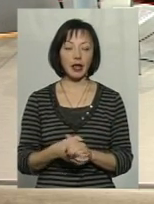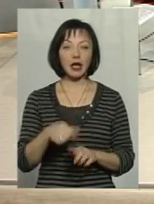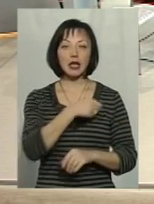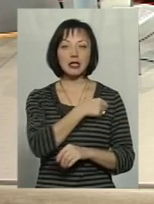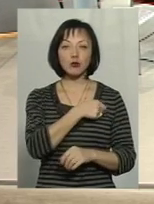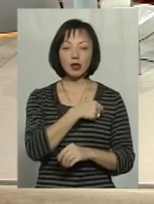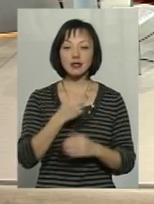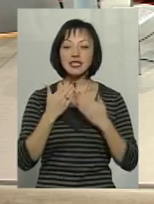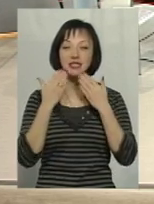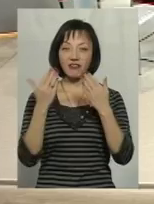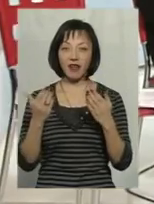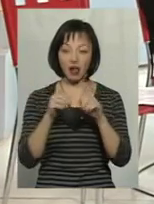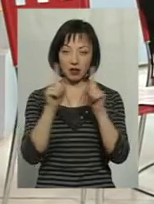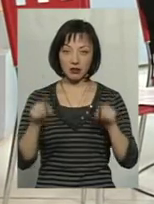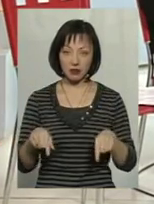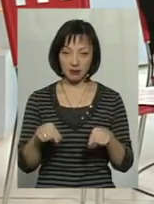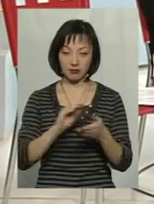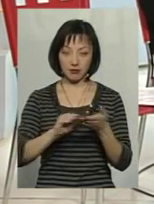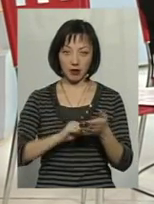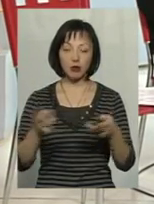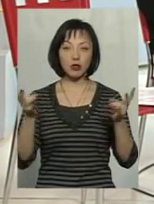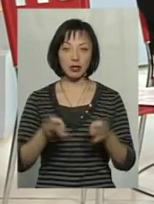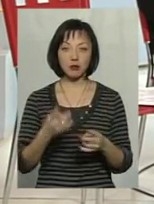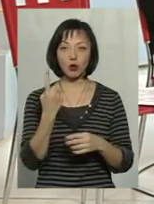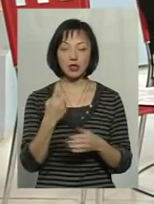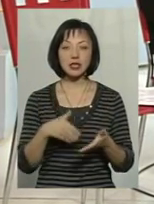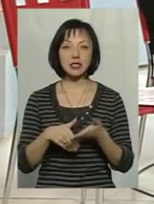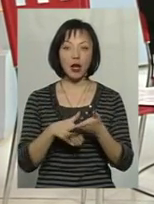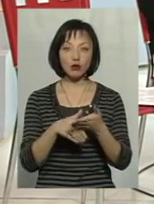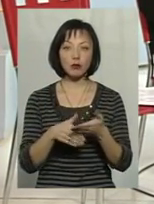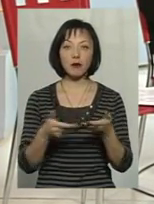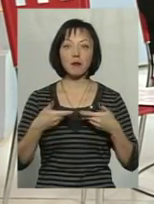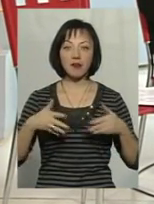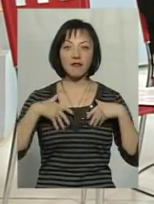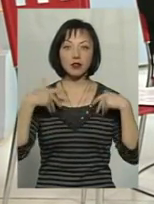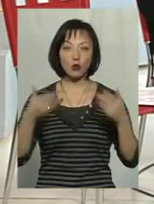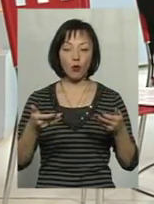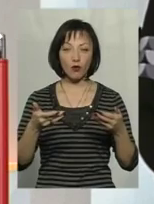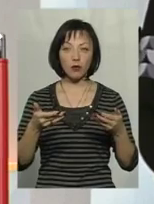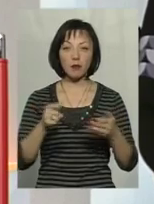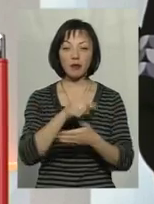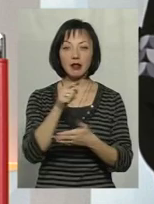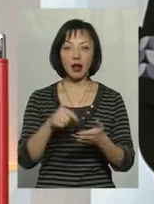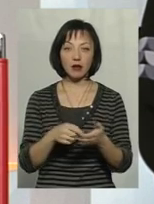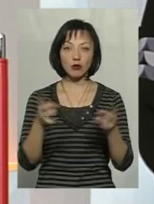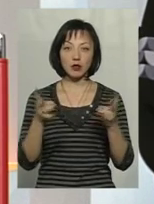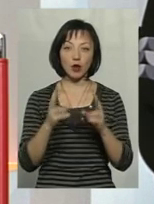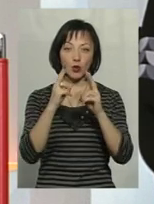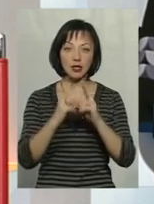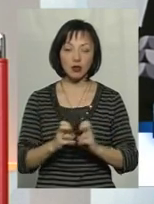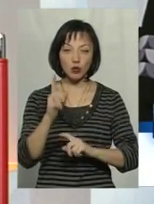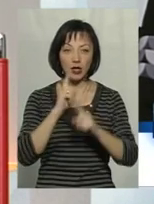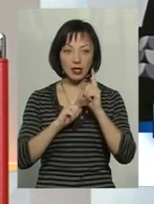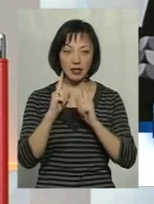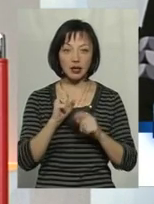звернення насправді потрібні. Це один із засобів, якими ми висловлюємо ті питання, які необхідно розглянути на